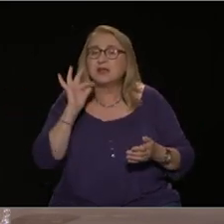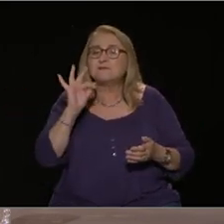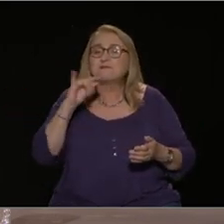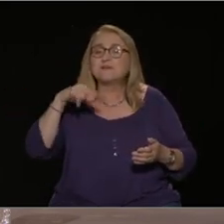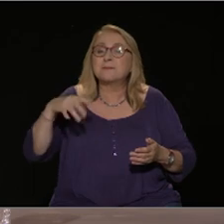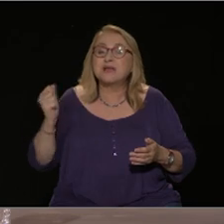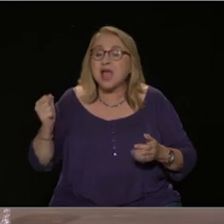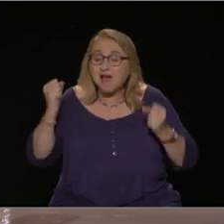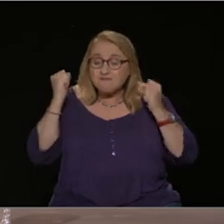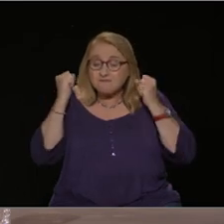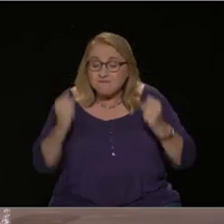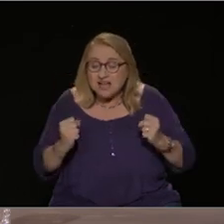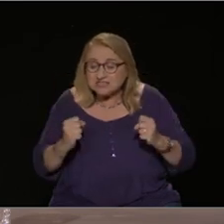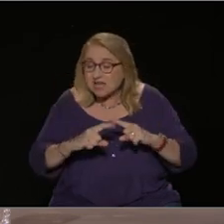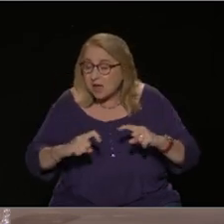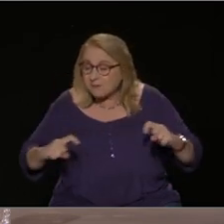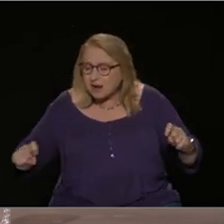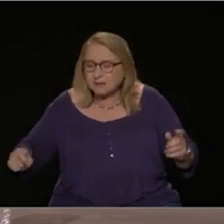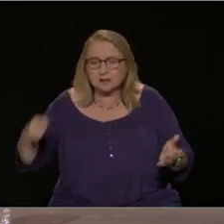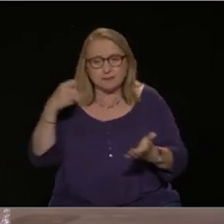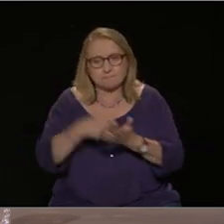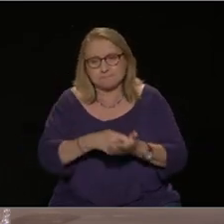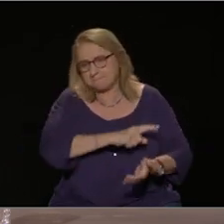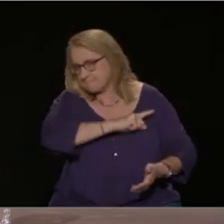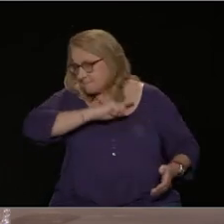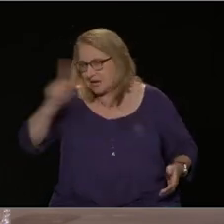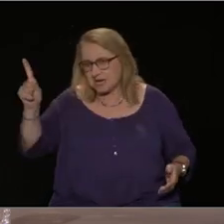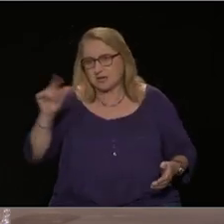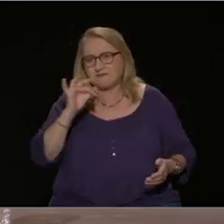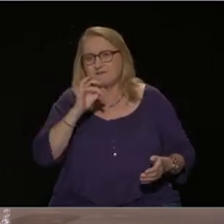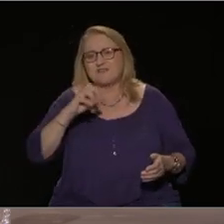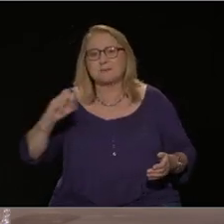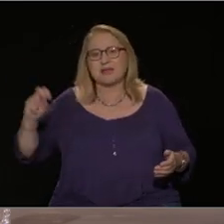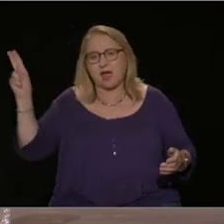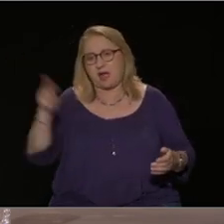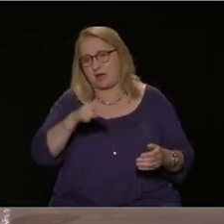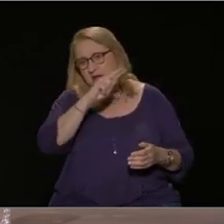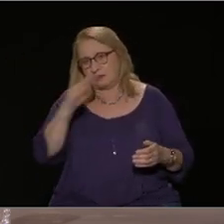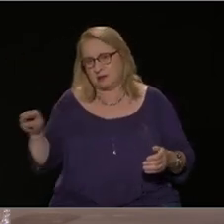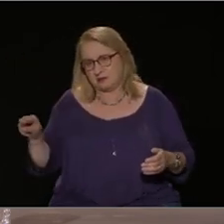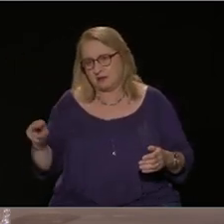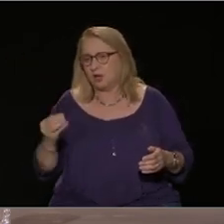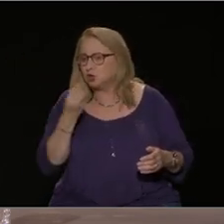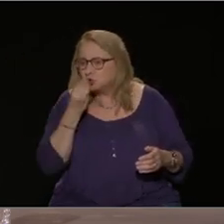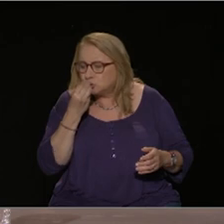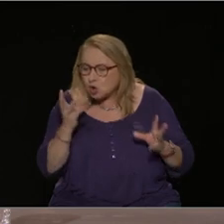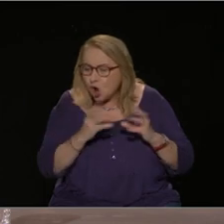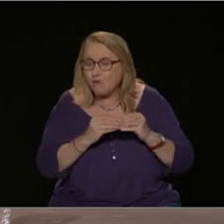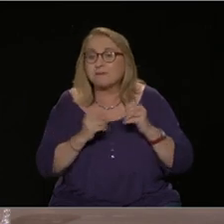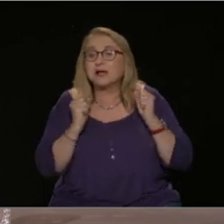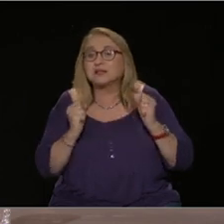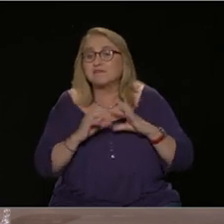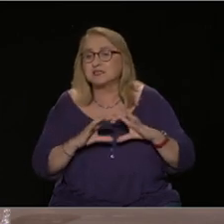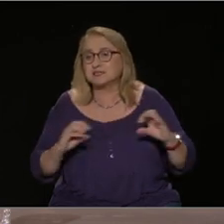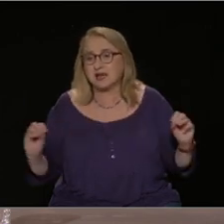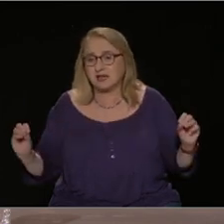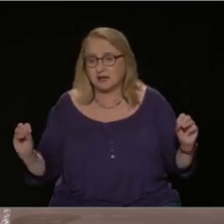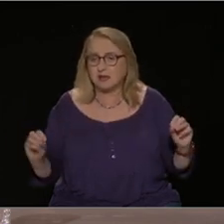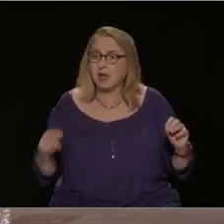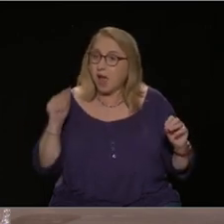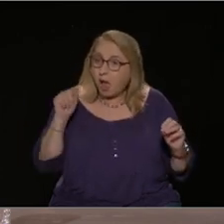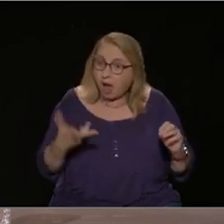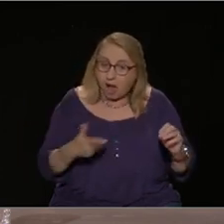είδη. Με μια τέτοια πολιτική μπορούν να βρεθούν χρήματα για να χρηματοδοτηθεί ένα πραγματικό